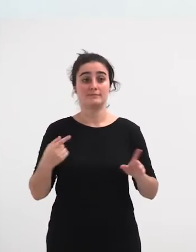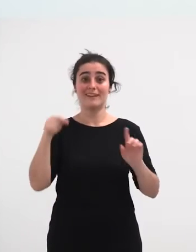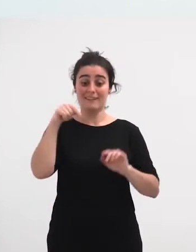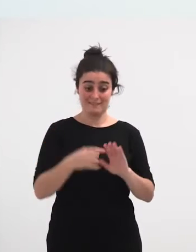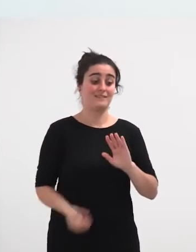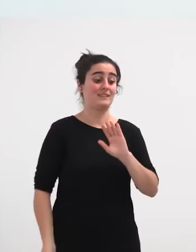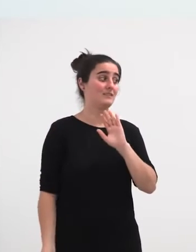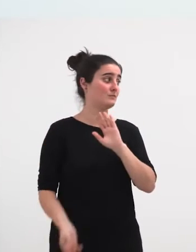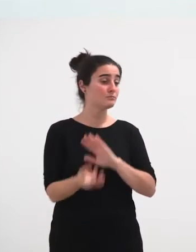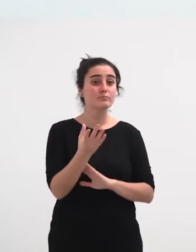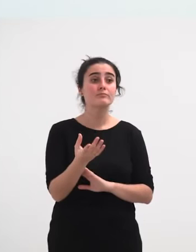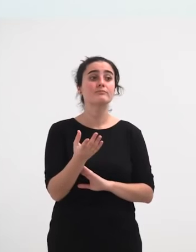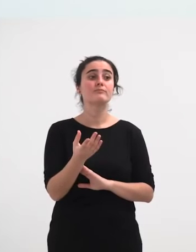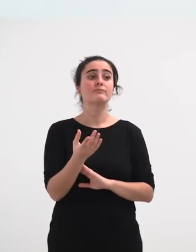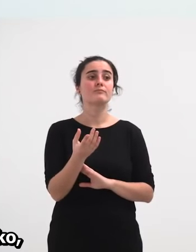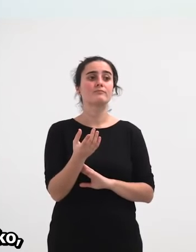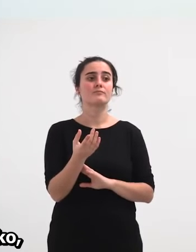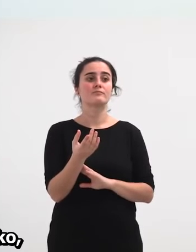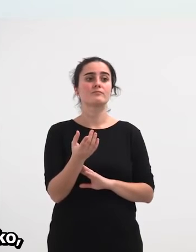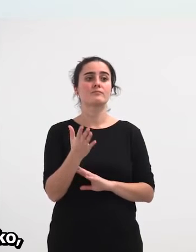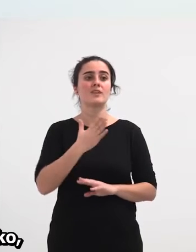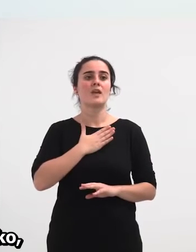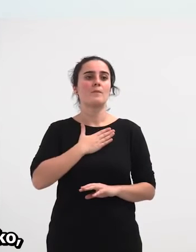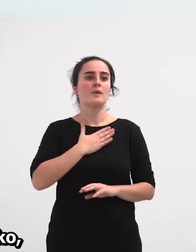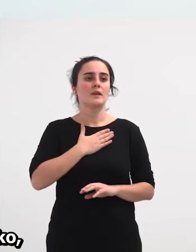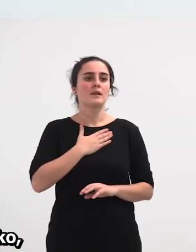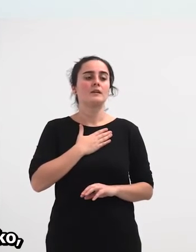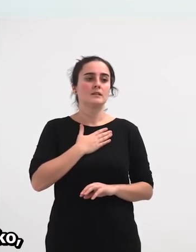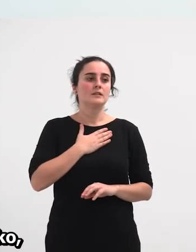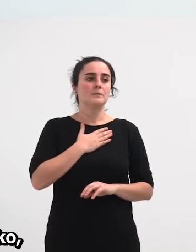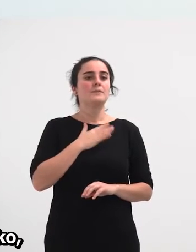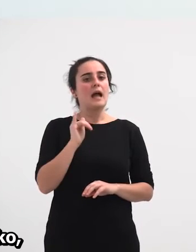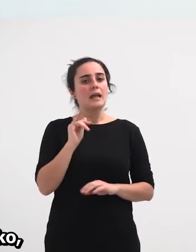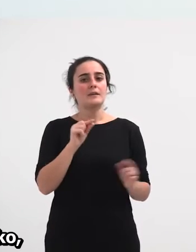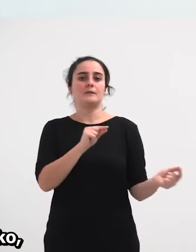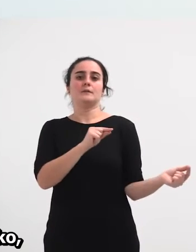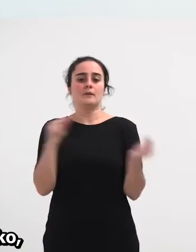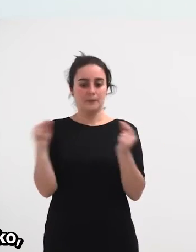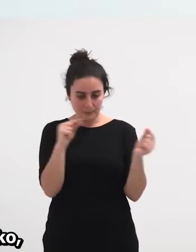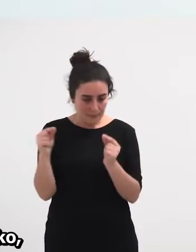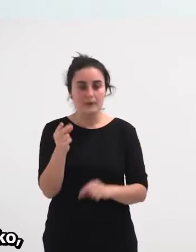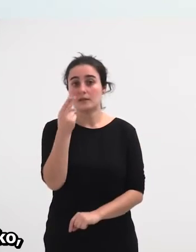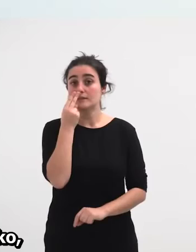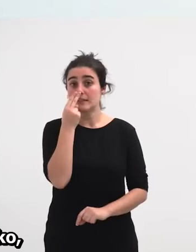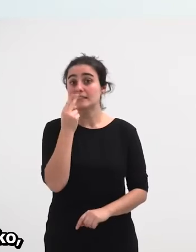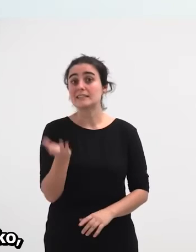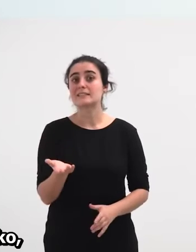zen, eta sortu zen, nire uste zor, bazegoen oso ez da baida interesgarria